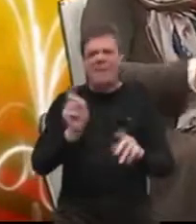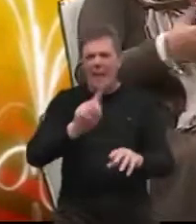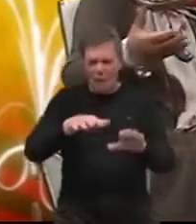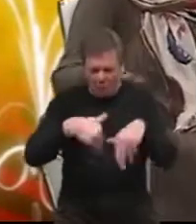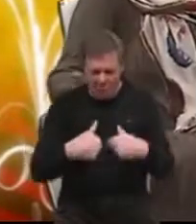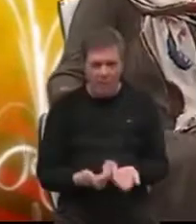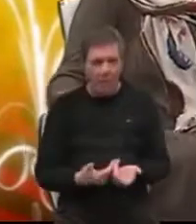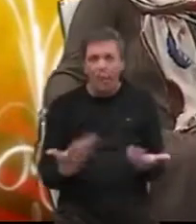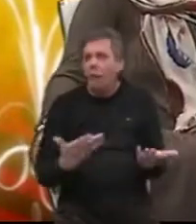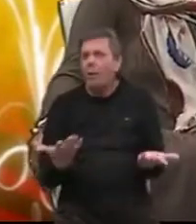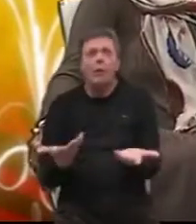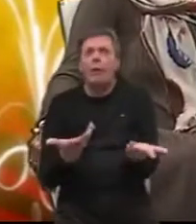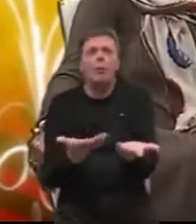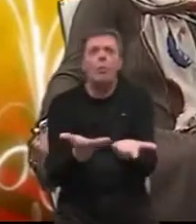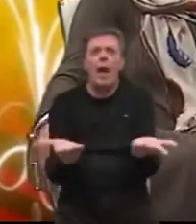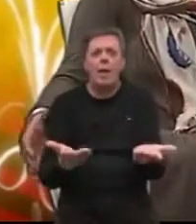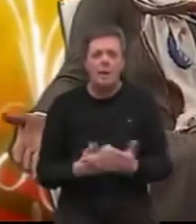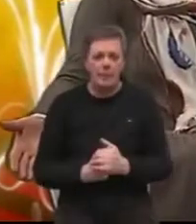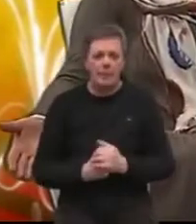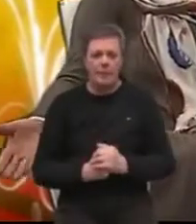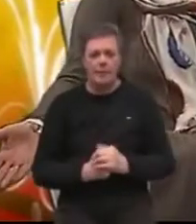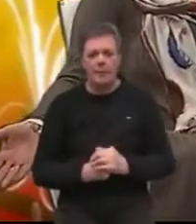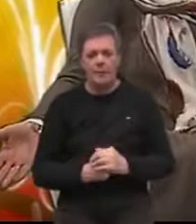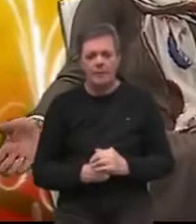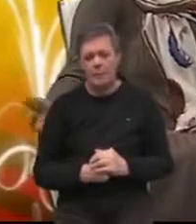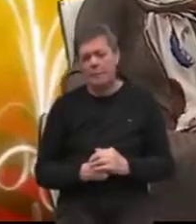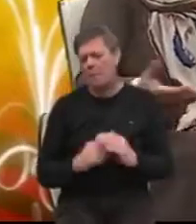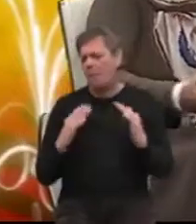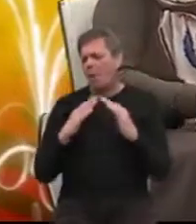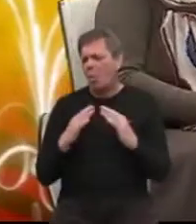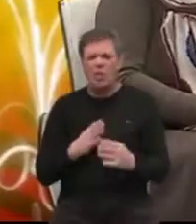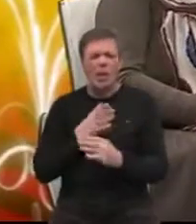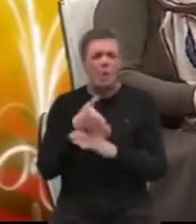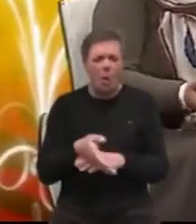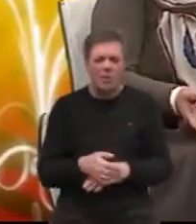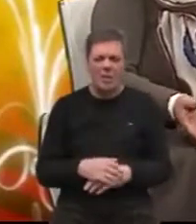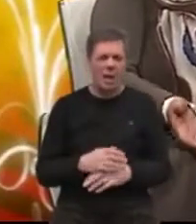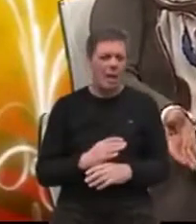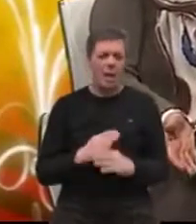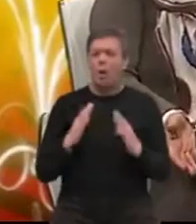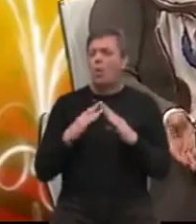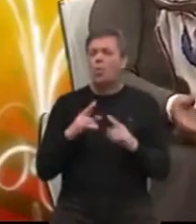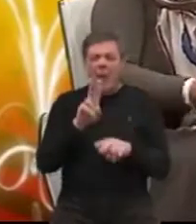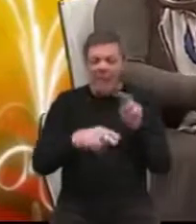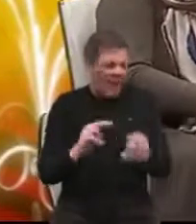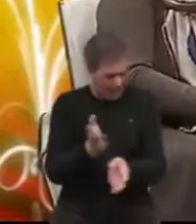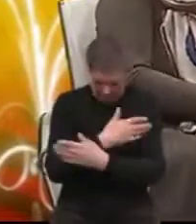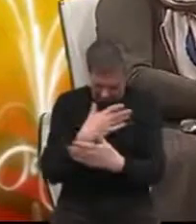neće. Gdje on može završiti? Kučne posjete, kučnih posjeta, kučnih njega. Nema